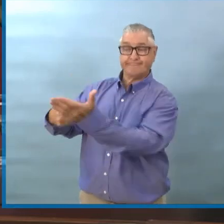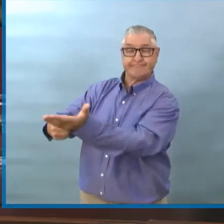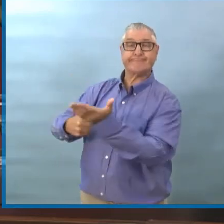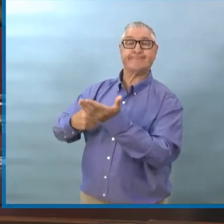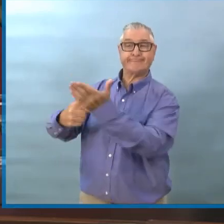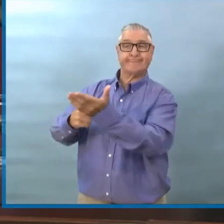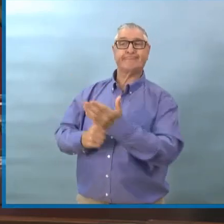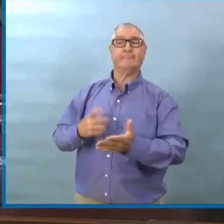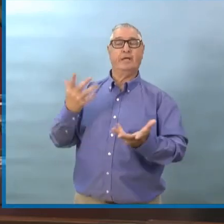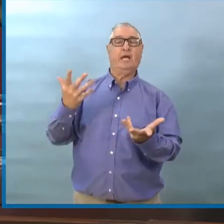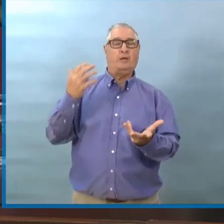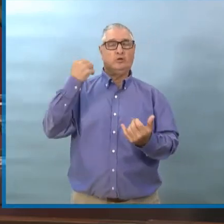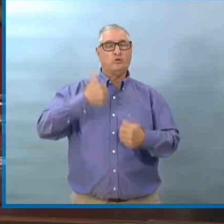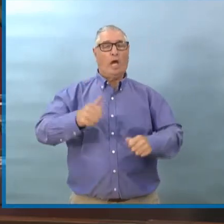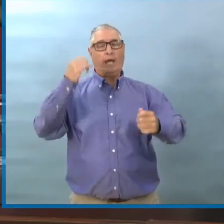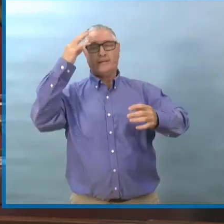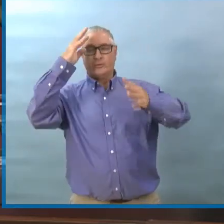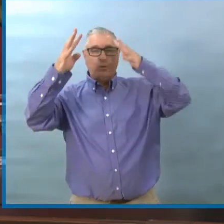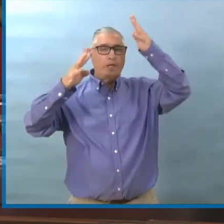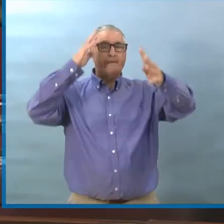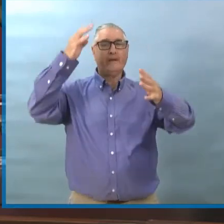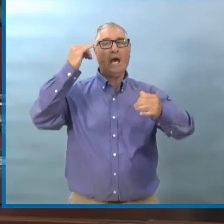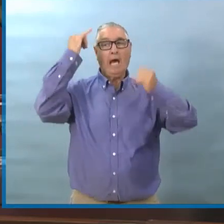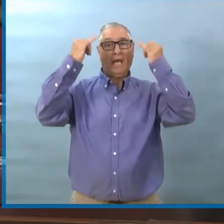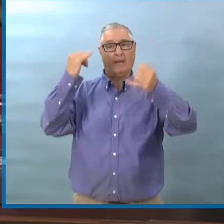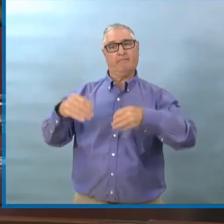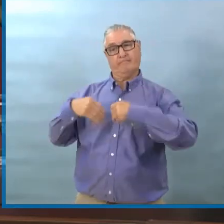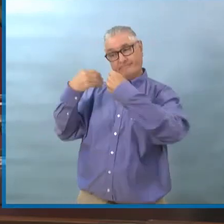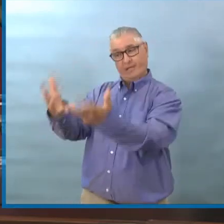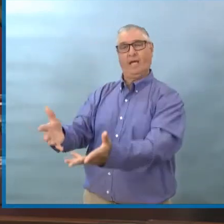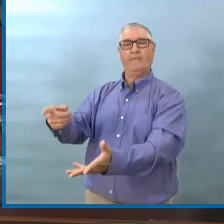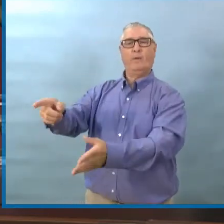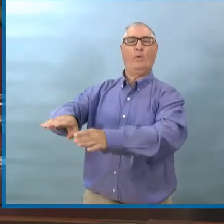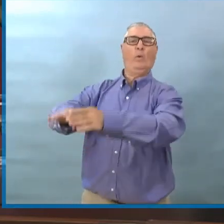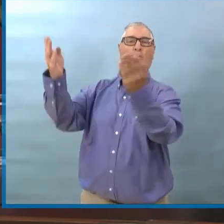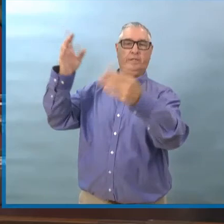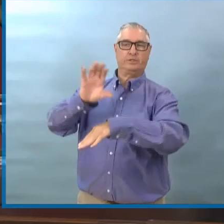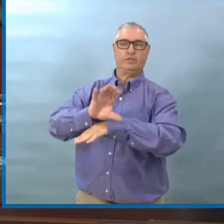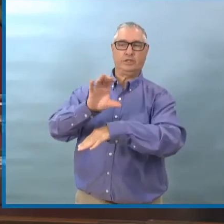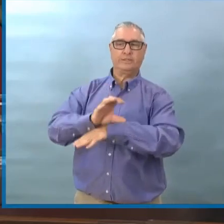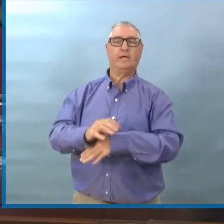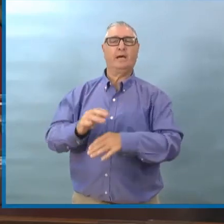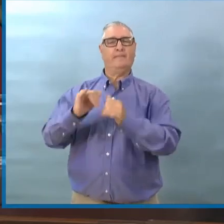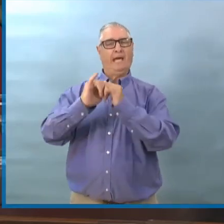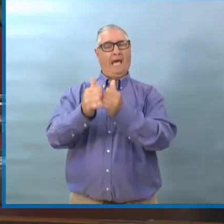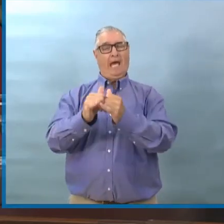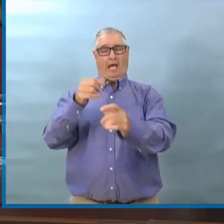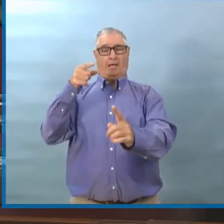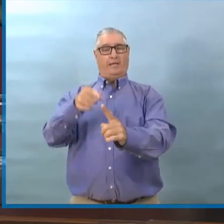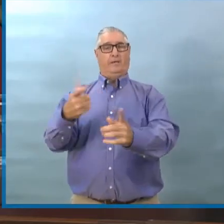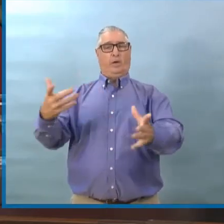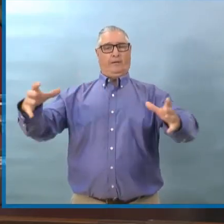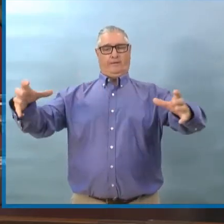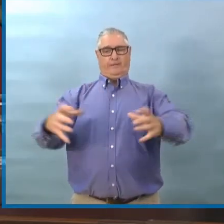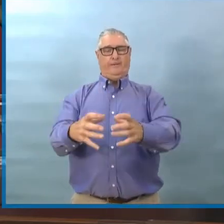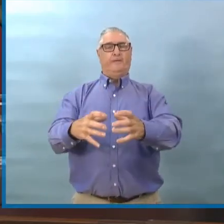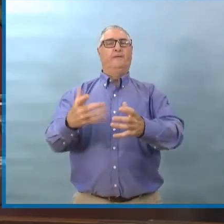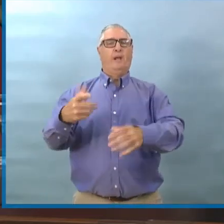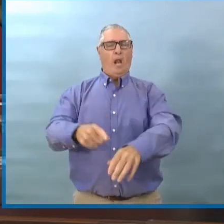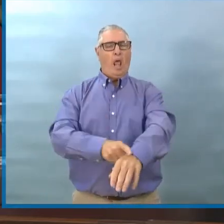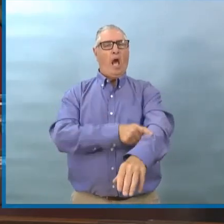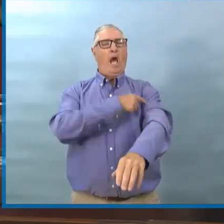Mais les contacts longs, prolongés à l'intérieur, c'est là où c qu'il y a le plus de risques pour ce virus. Et donc on va continuer à protéger les Manitobains.